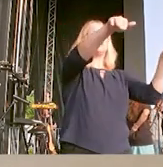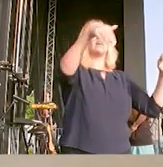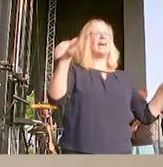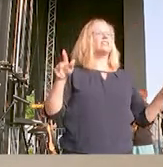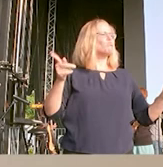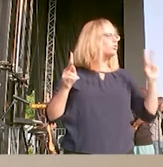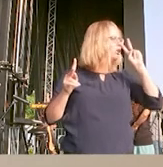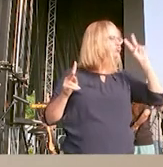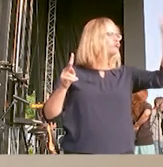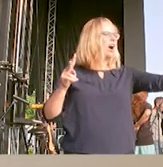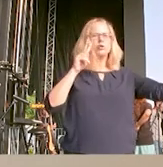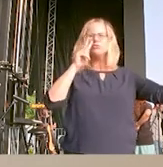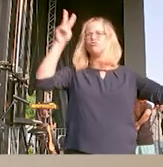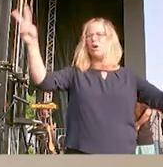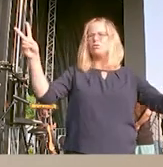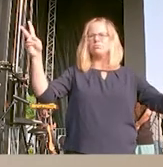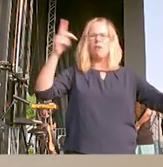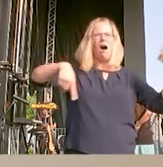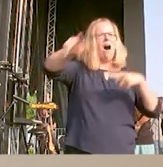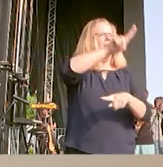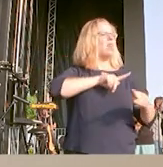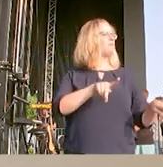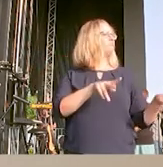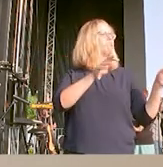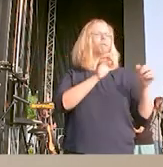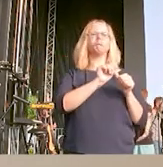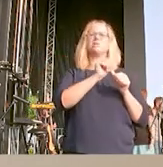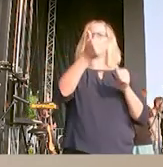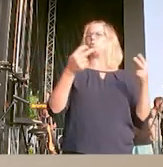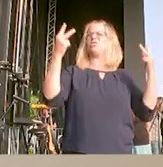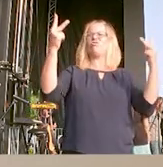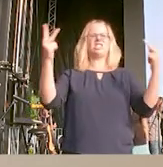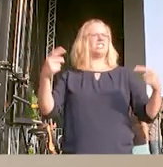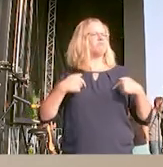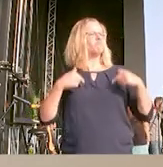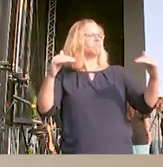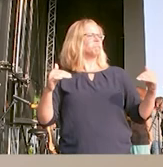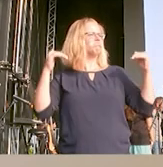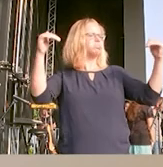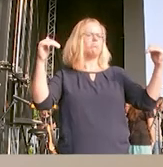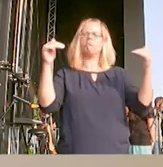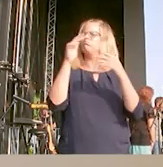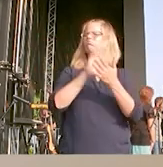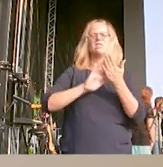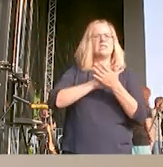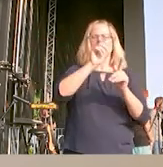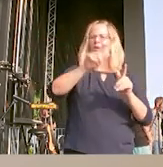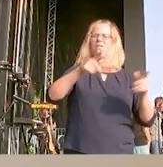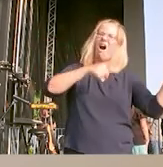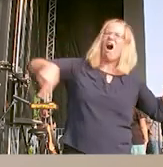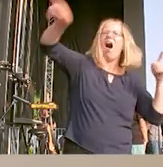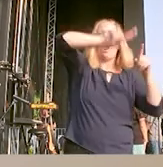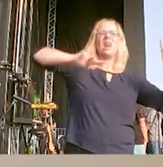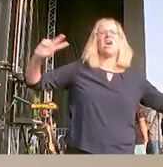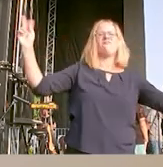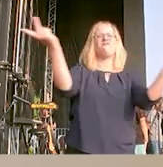Niemand hat ein Privileg auf eine besondere Lebensqualität. Wir sind alle gleich,